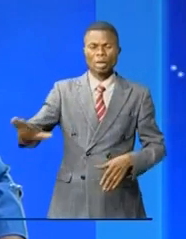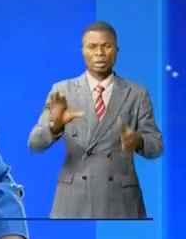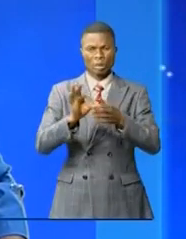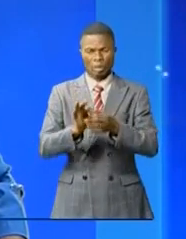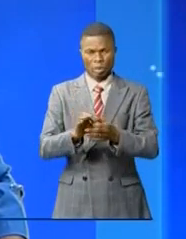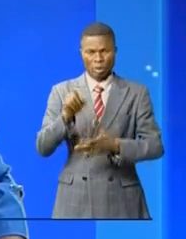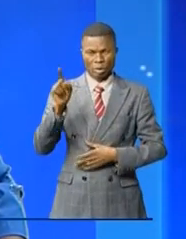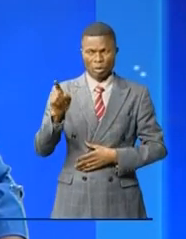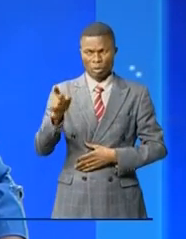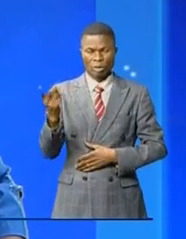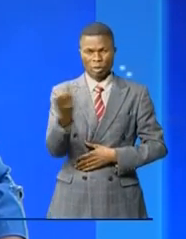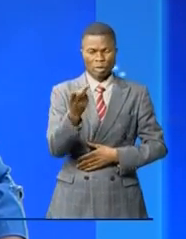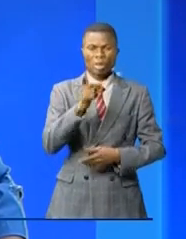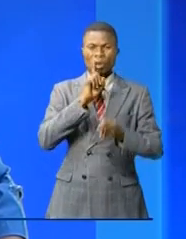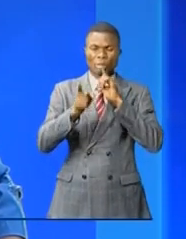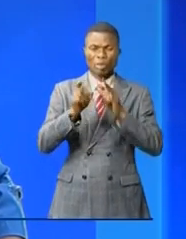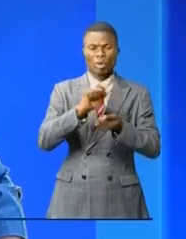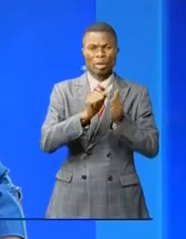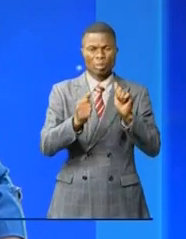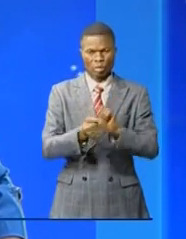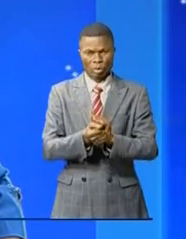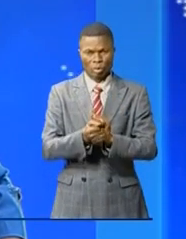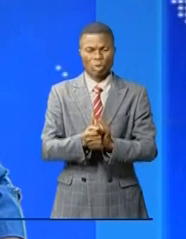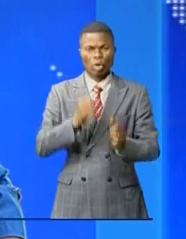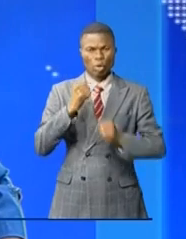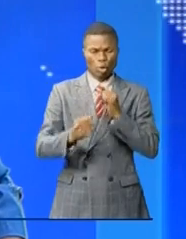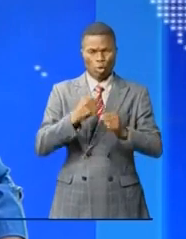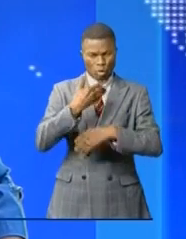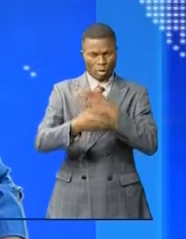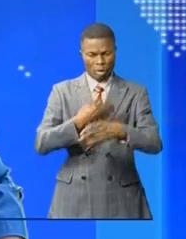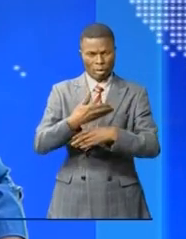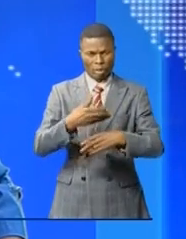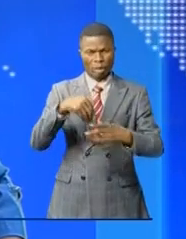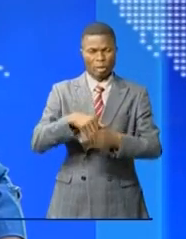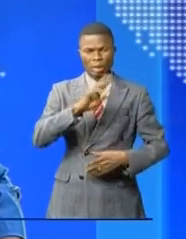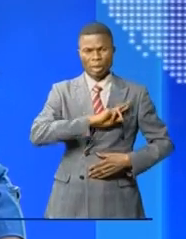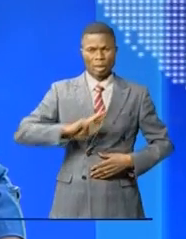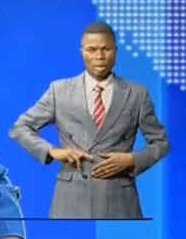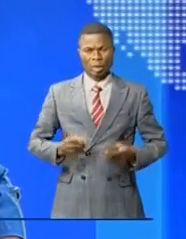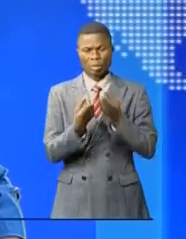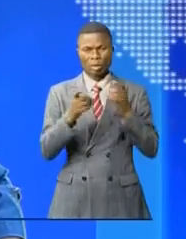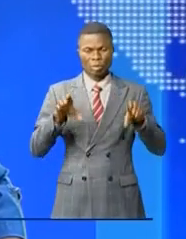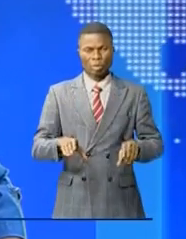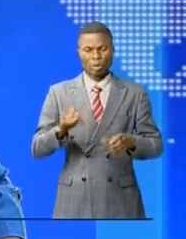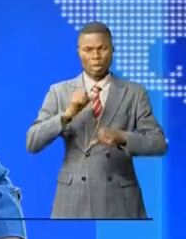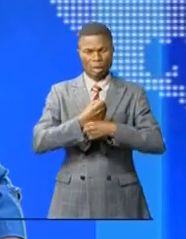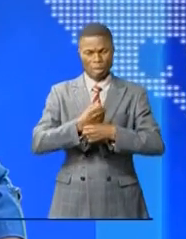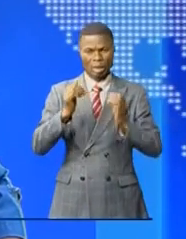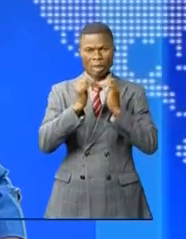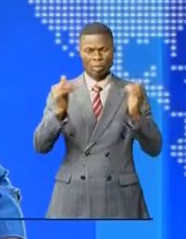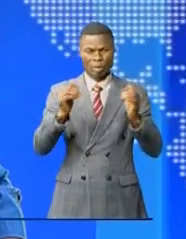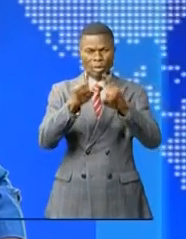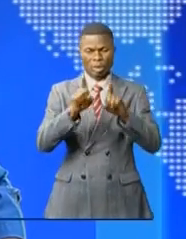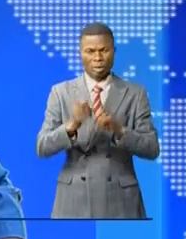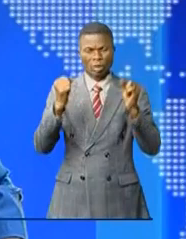Antonio Guterres. Ensemble, ils ont évalué sur les efforts entrepris par la République démocratique du Congo pour l'instauration de la paix